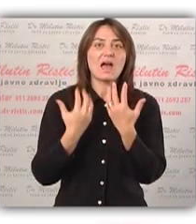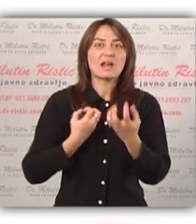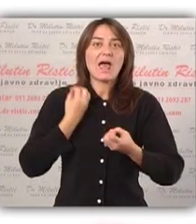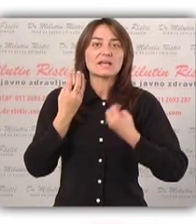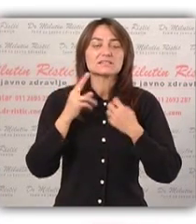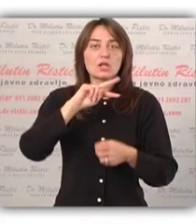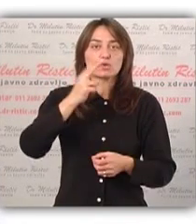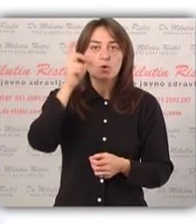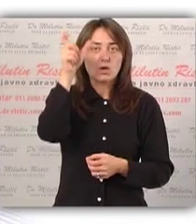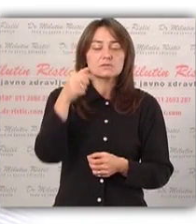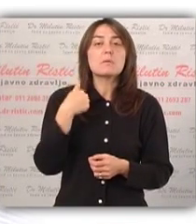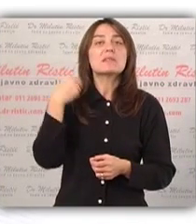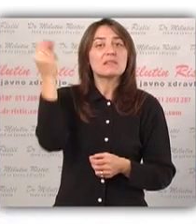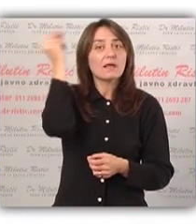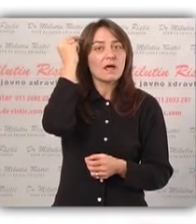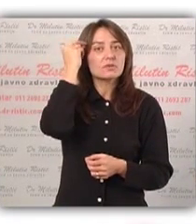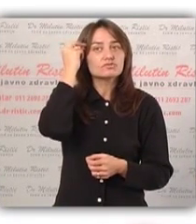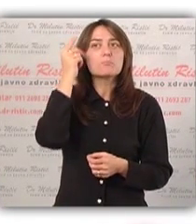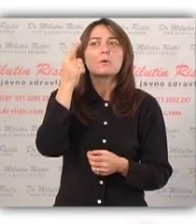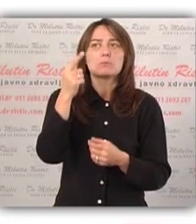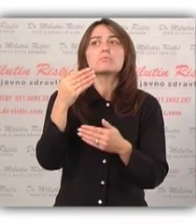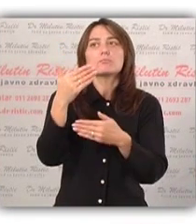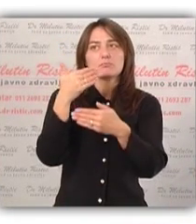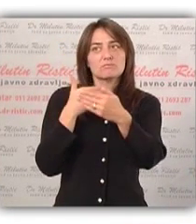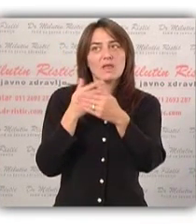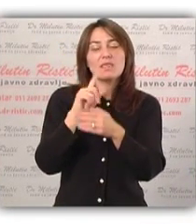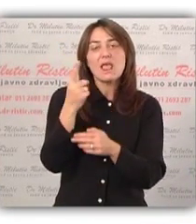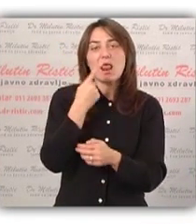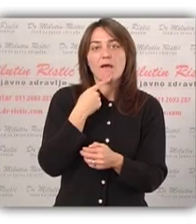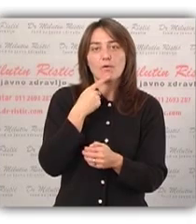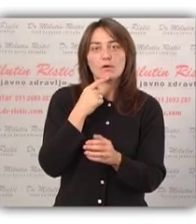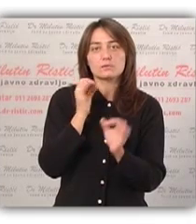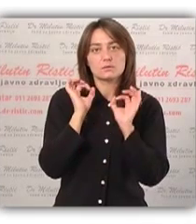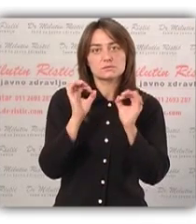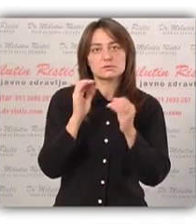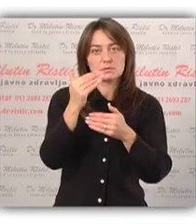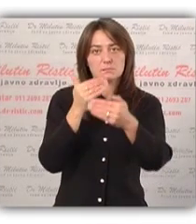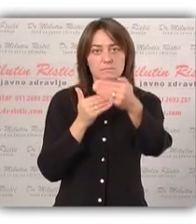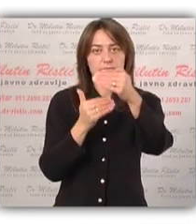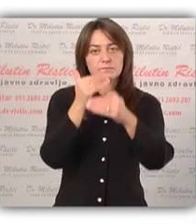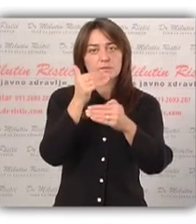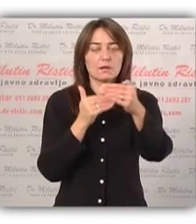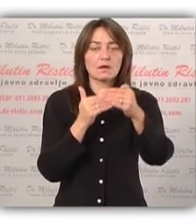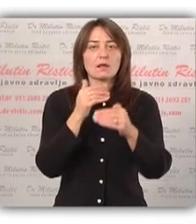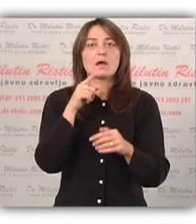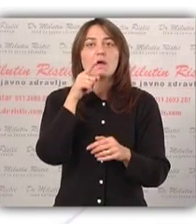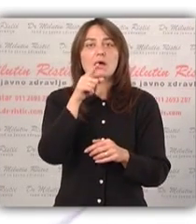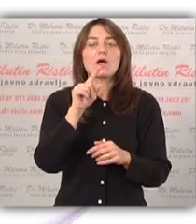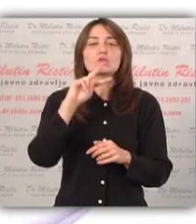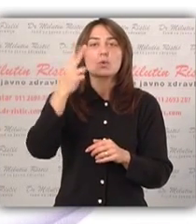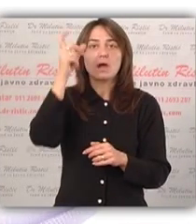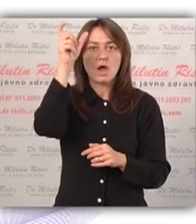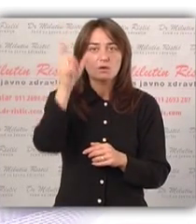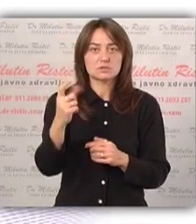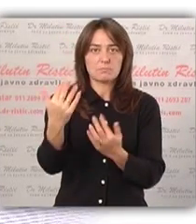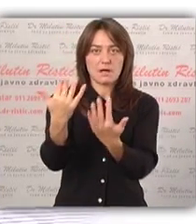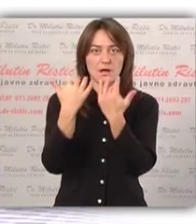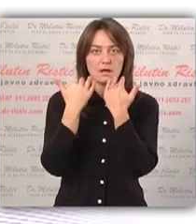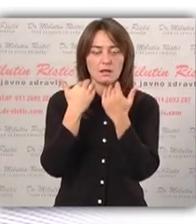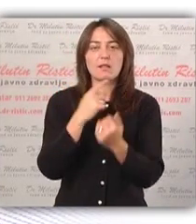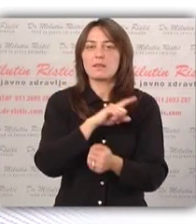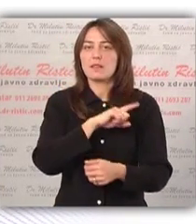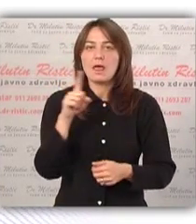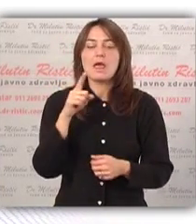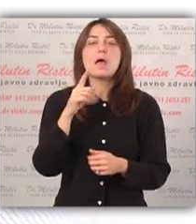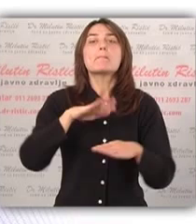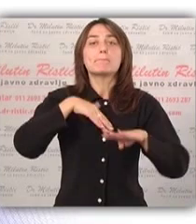druge osobe, što podrazumeva da naučimo da tolerišemo nelagodnost koju sa sobom nosi upravo to negativno reagovanje druge osobe.